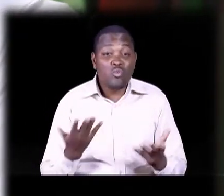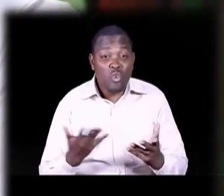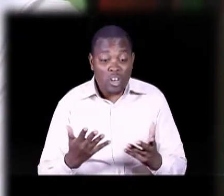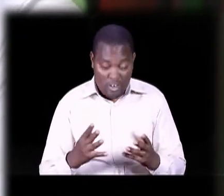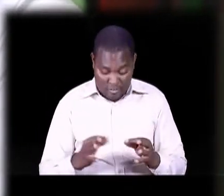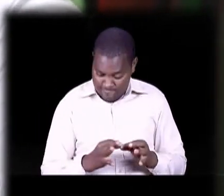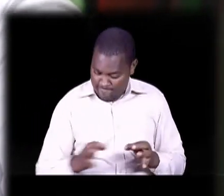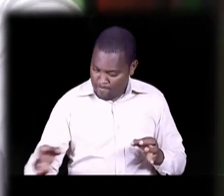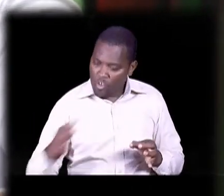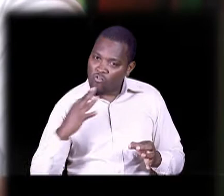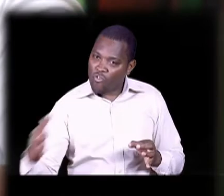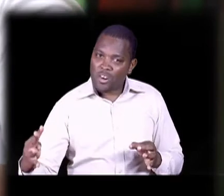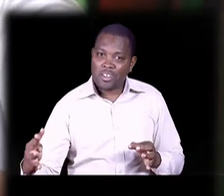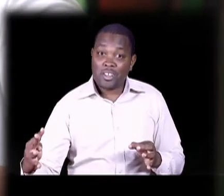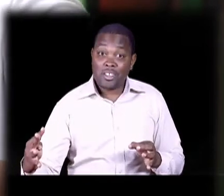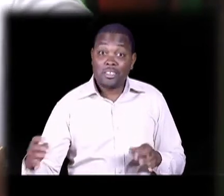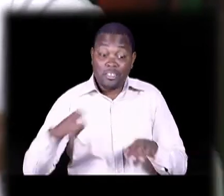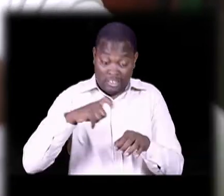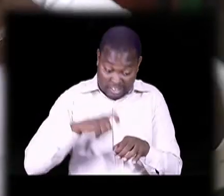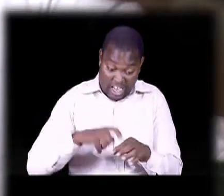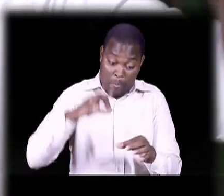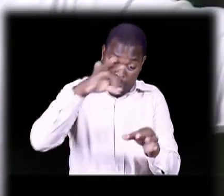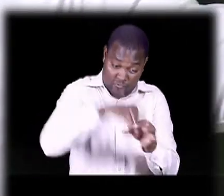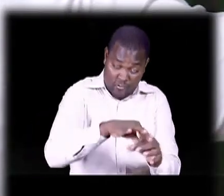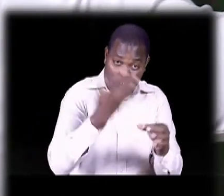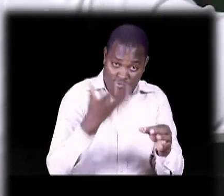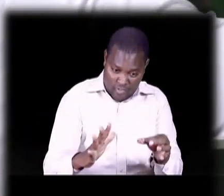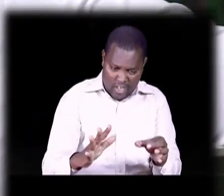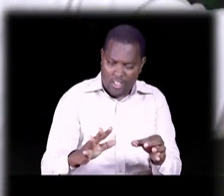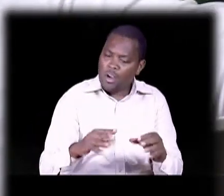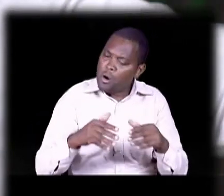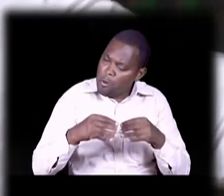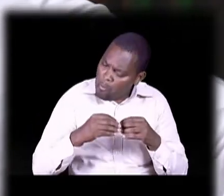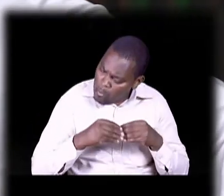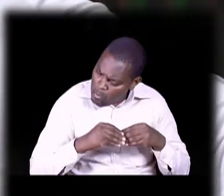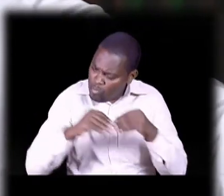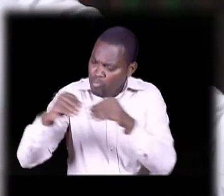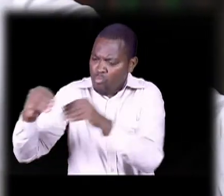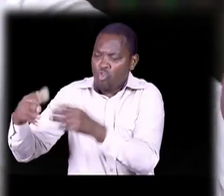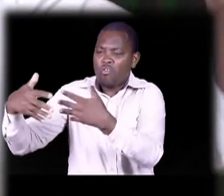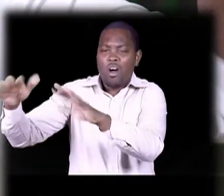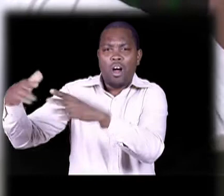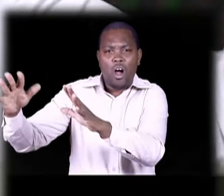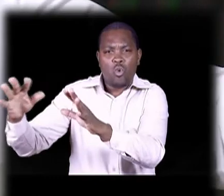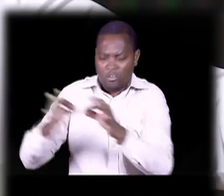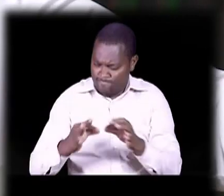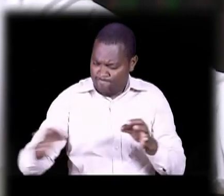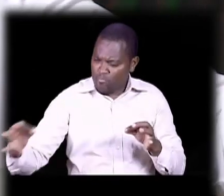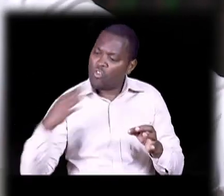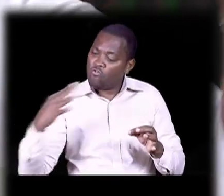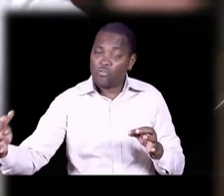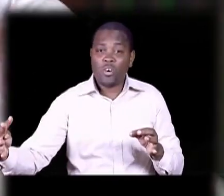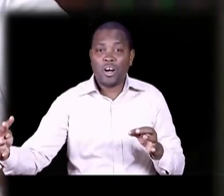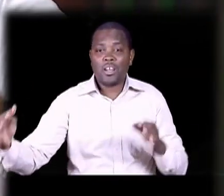meters Ni kwamba ukisha piga kura Unaposa kuenda umbali Wa inje ya iyo polling station Inje ya iyo polling